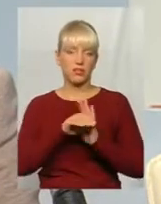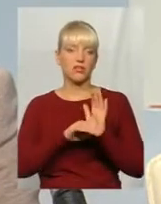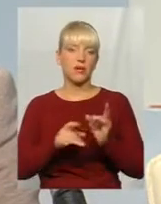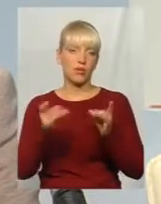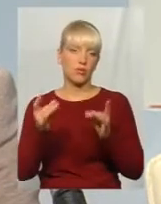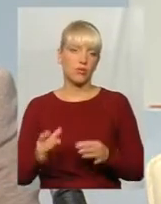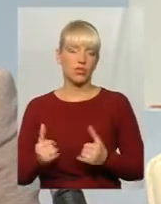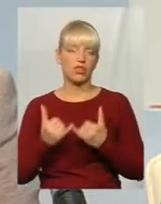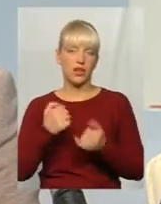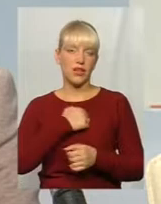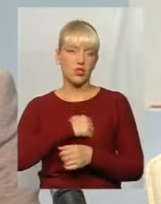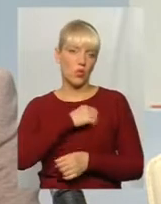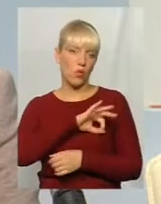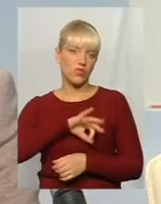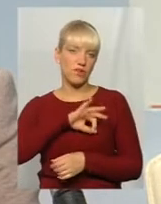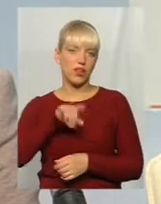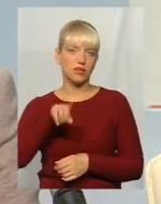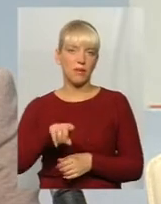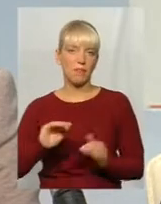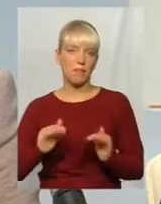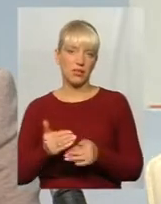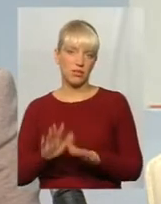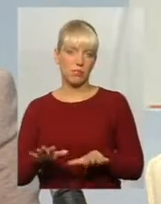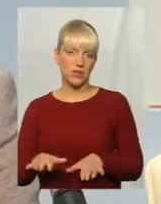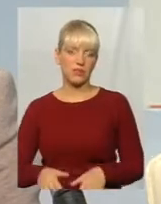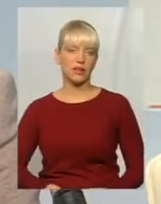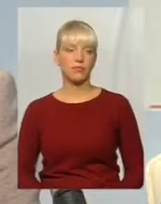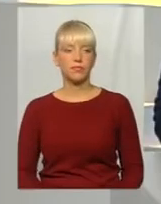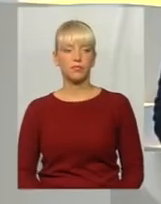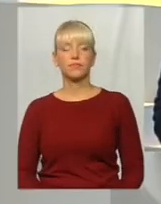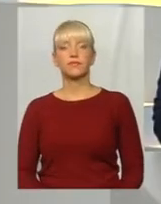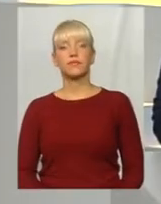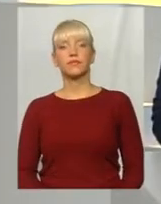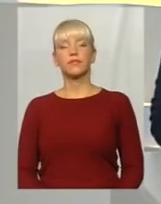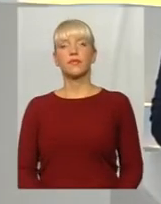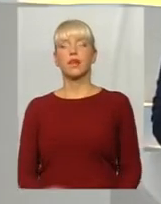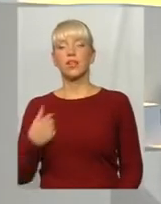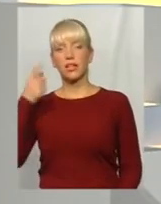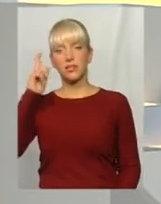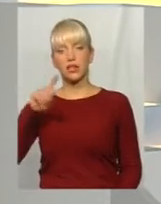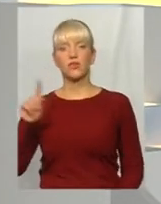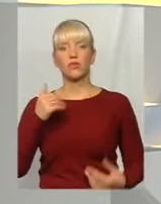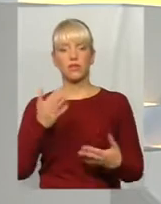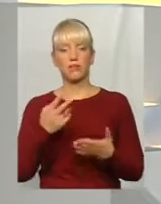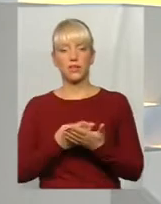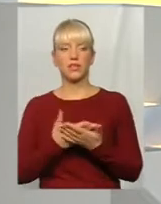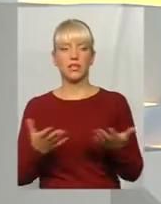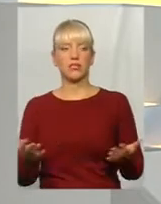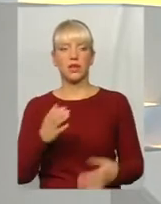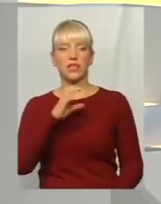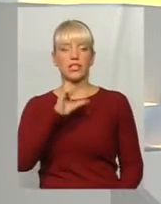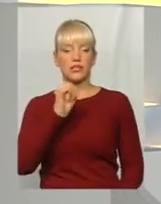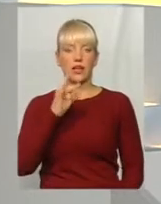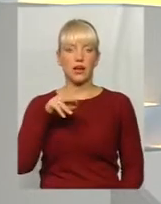для зловживань там менше якихось місця. Я знаю, що ви презентували на конкурсі стартапів, так?